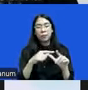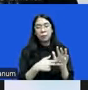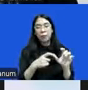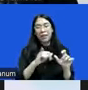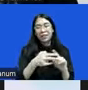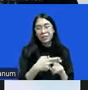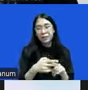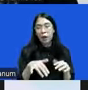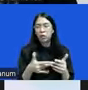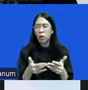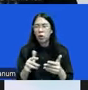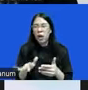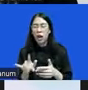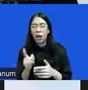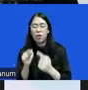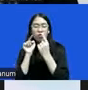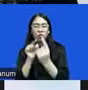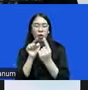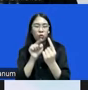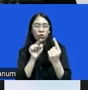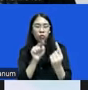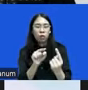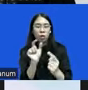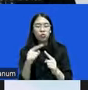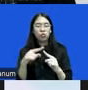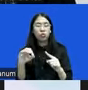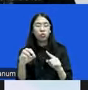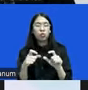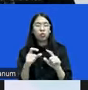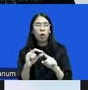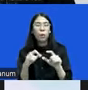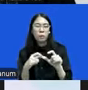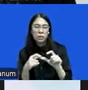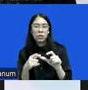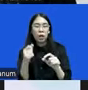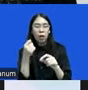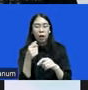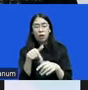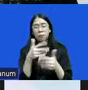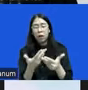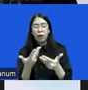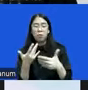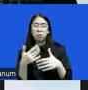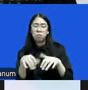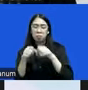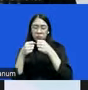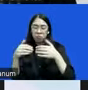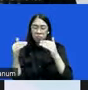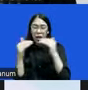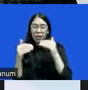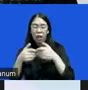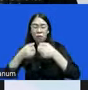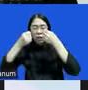itu tujuan-tujuan yang sifatnya utopis bagaimana kemudian diterapkan dalam perajuan pidana itu sulit menemukan tantangannya